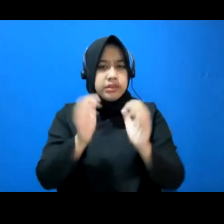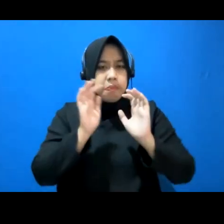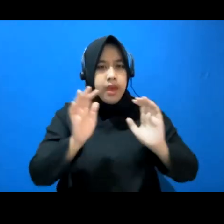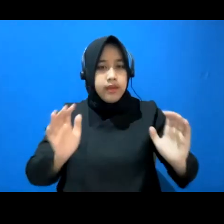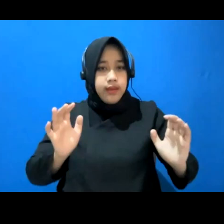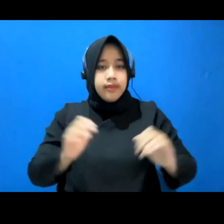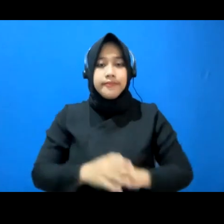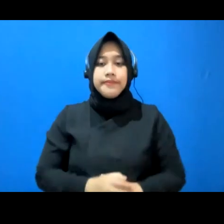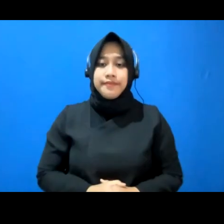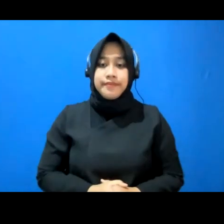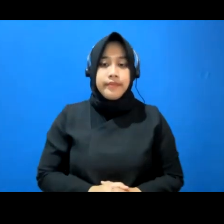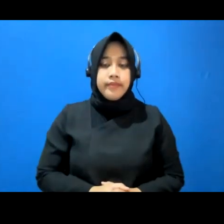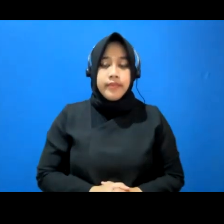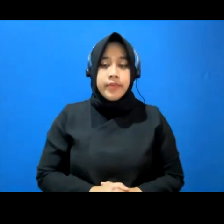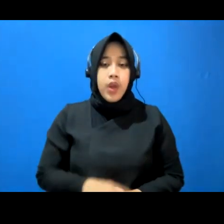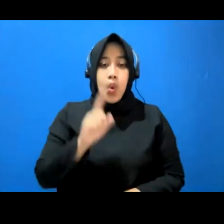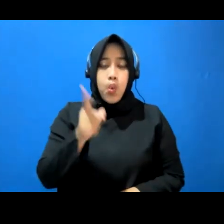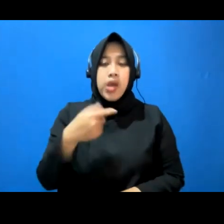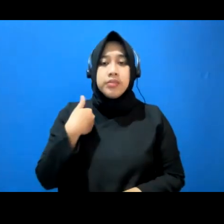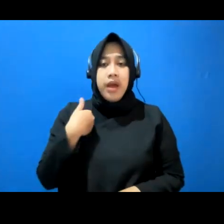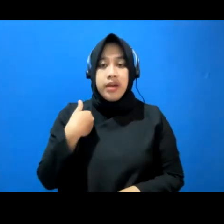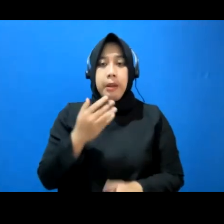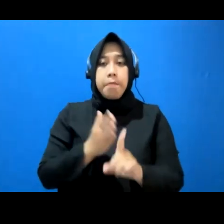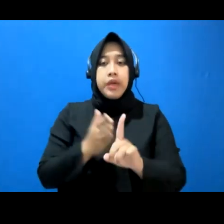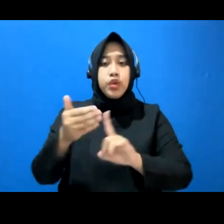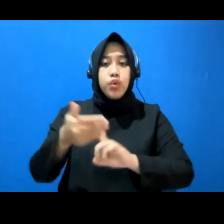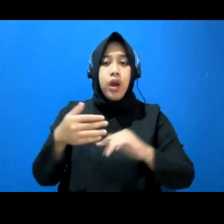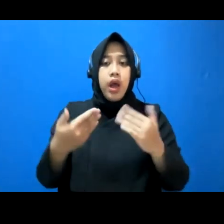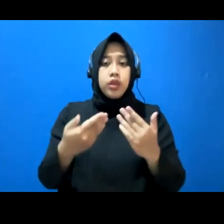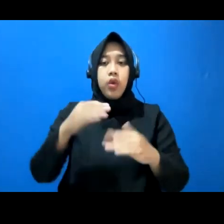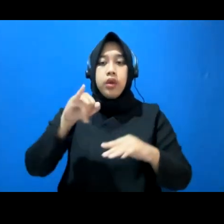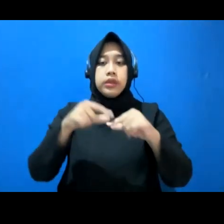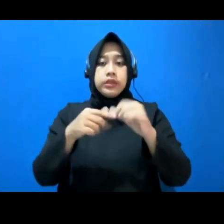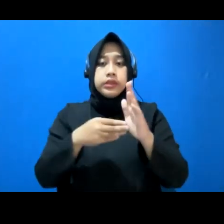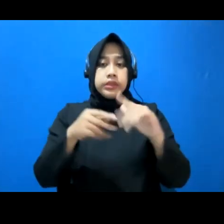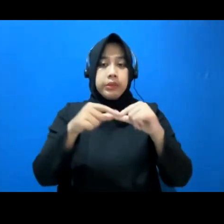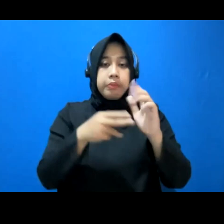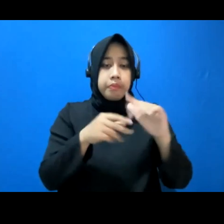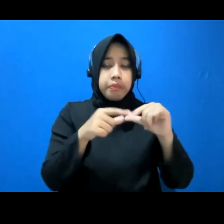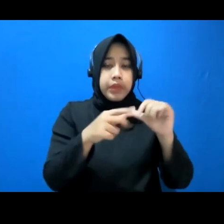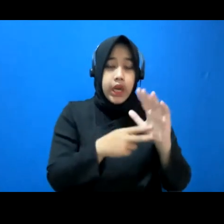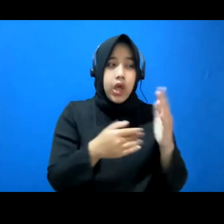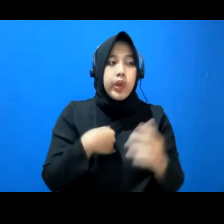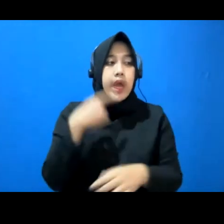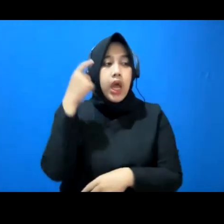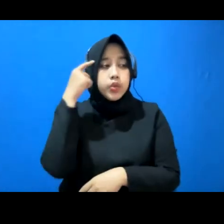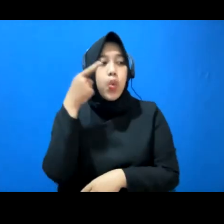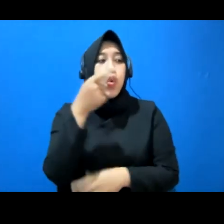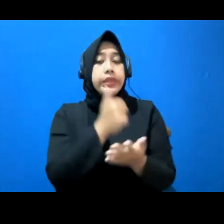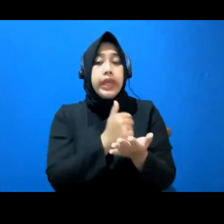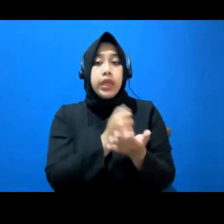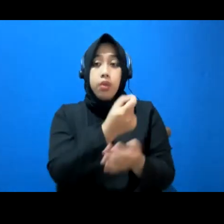Nah, harus ada jaminan itu dulu. Atau asumsi itu dianggap benar bahwa apa yang ada di